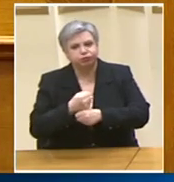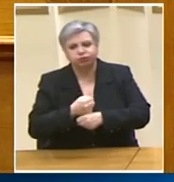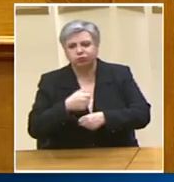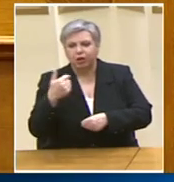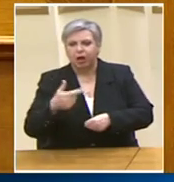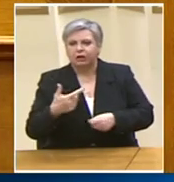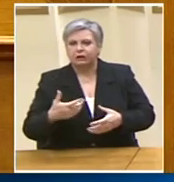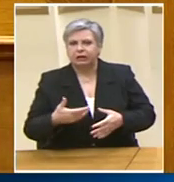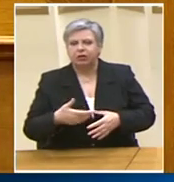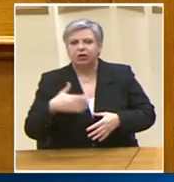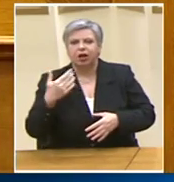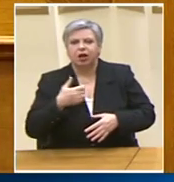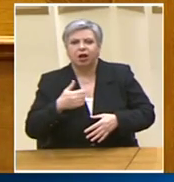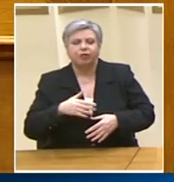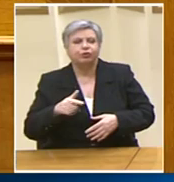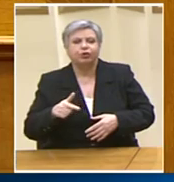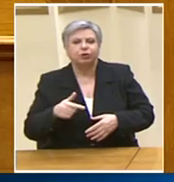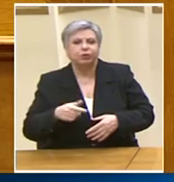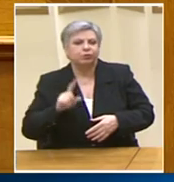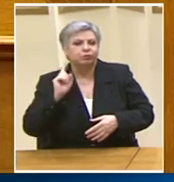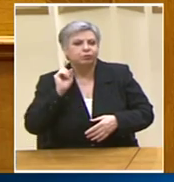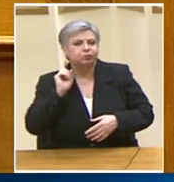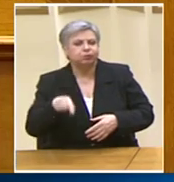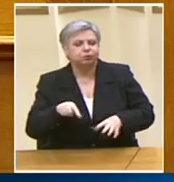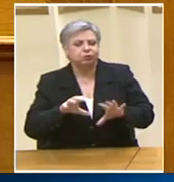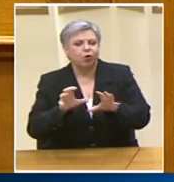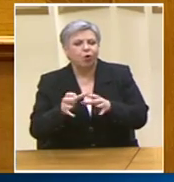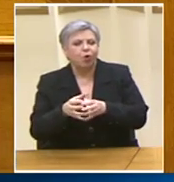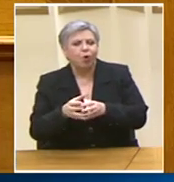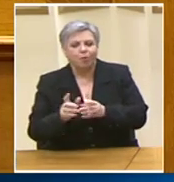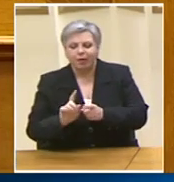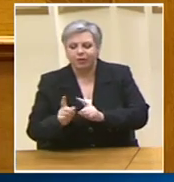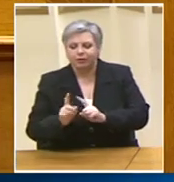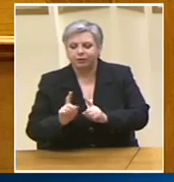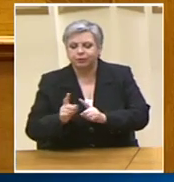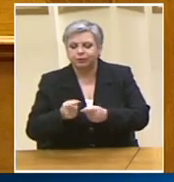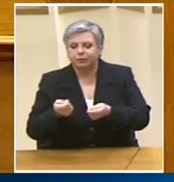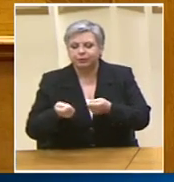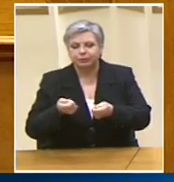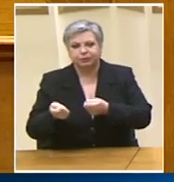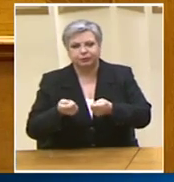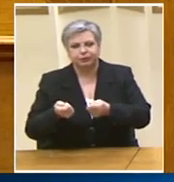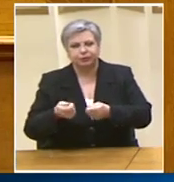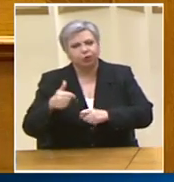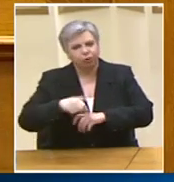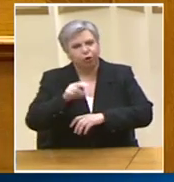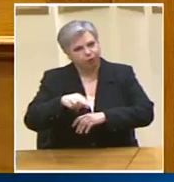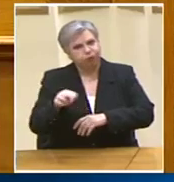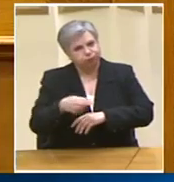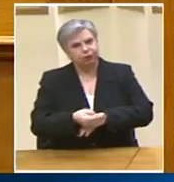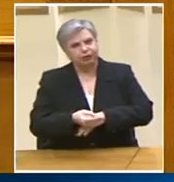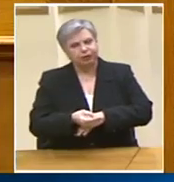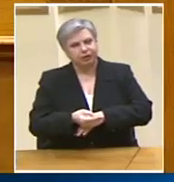βρίσκονται στο πεδίο της διερεύνησής της Τις πρώτες σας νομοθετικές παρεμβάσεις λοιπόν